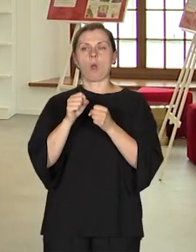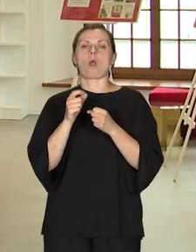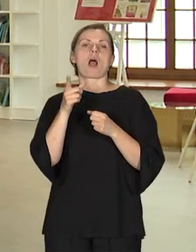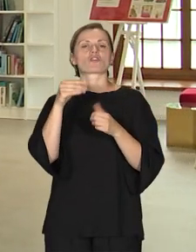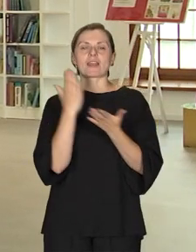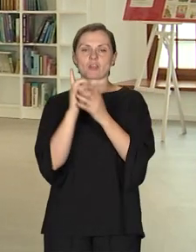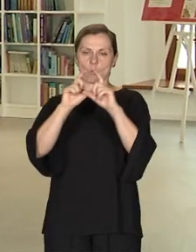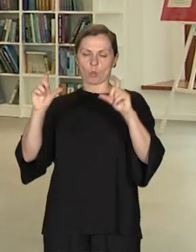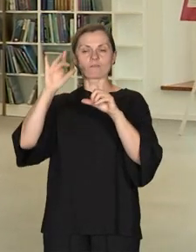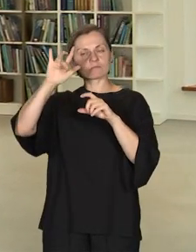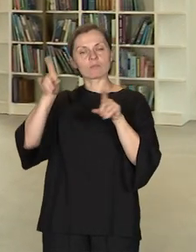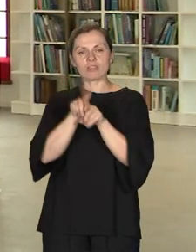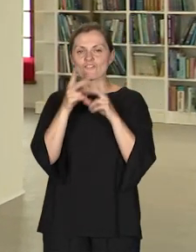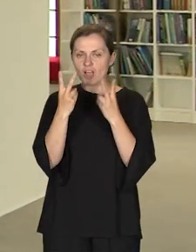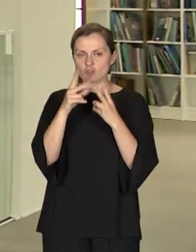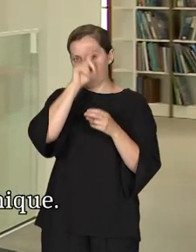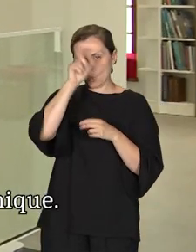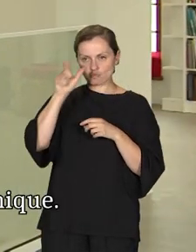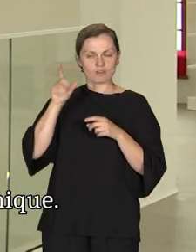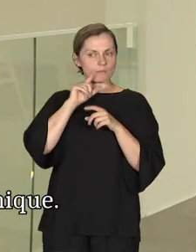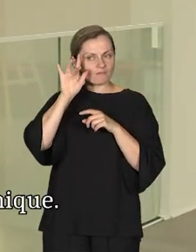tylko sam budynek. To są ludzie. Biblioteka naprawdę żyje.